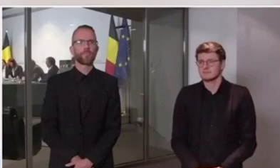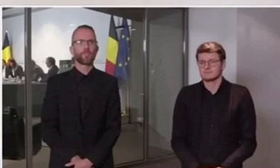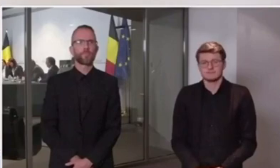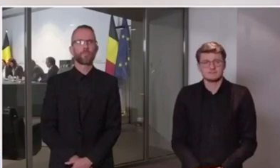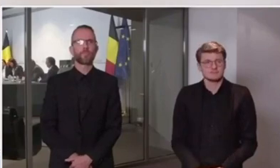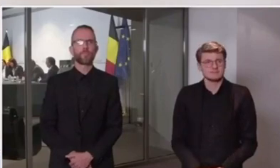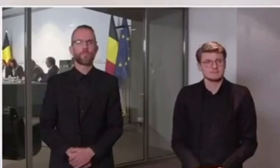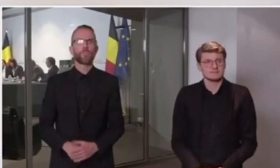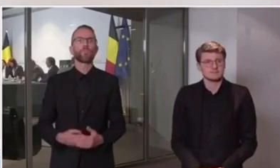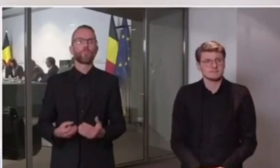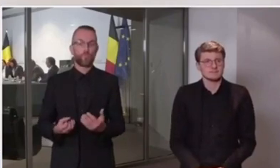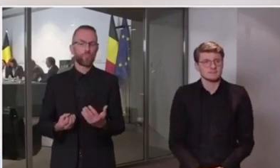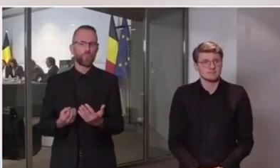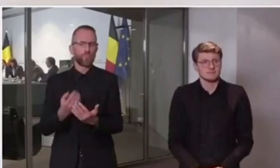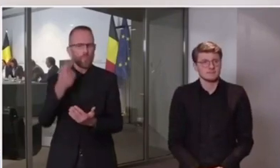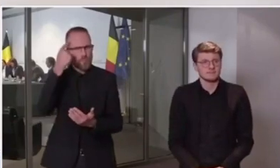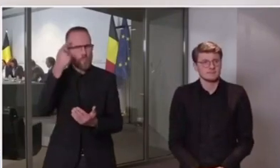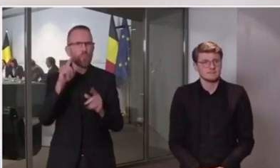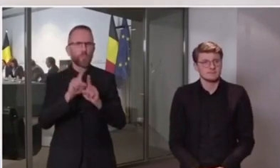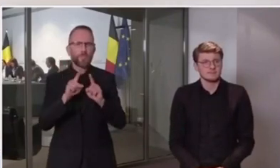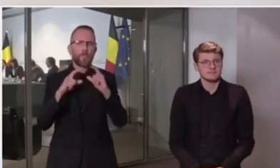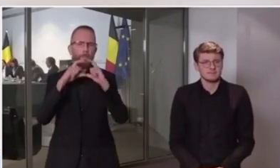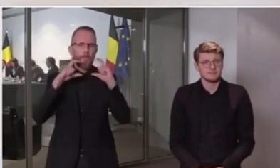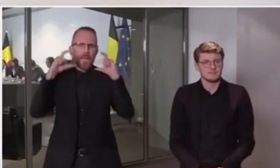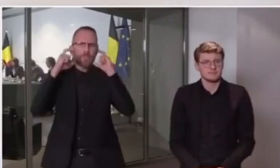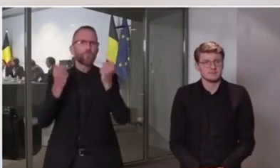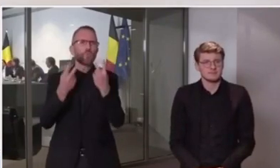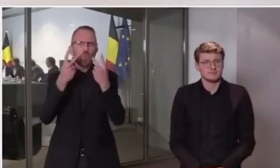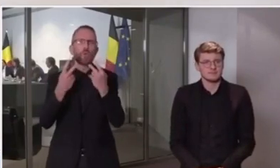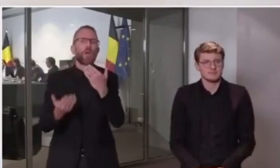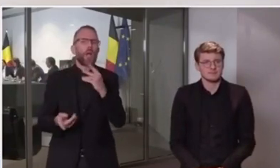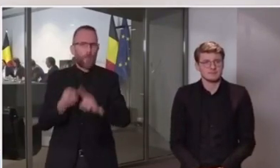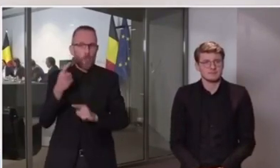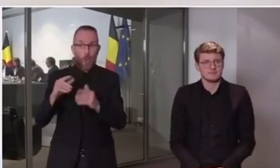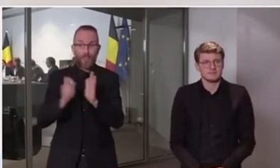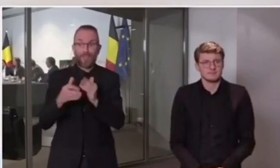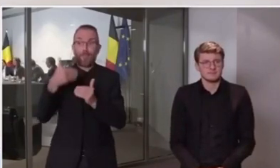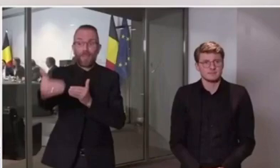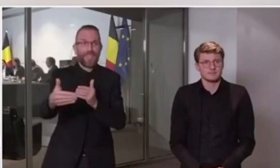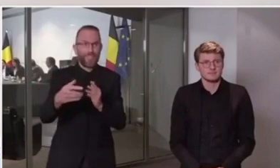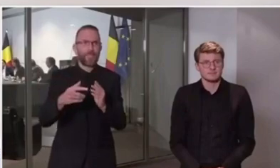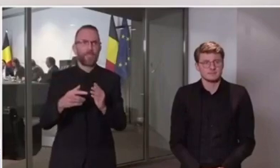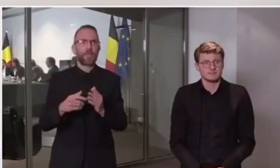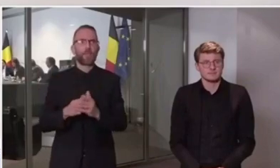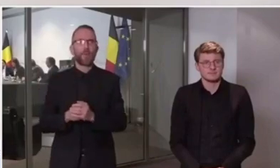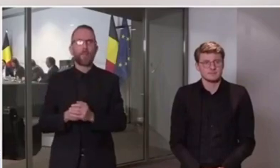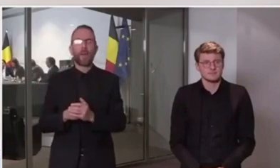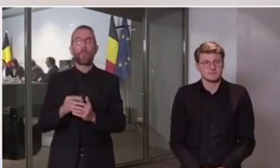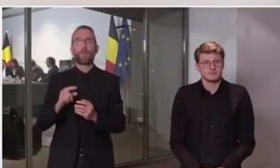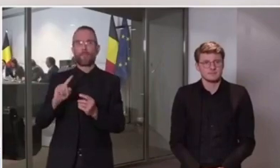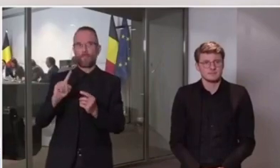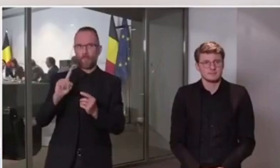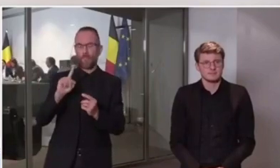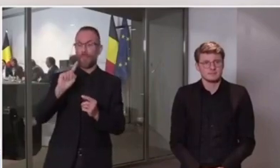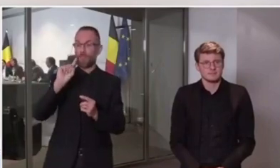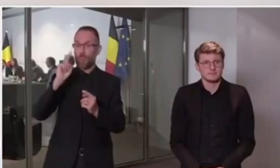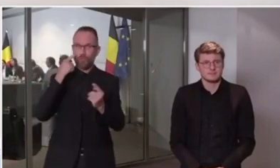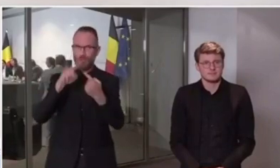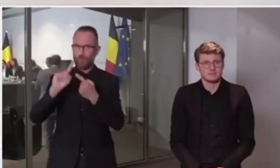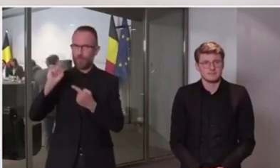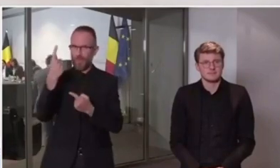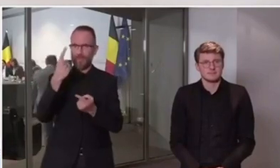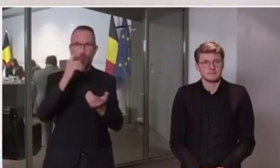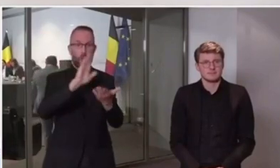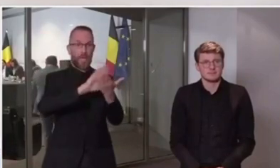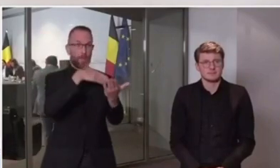Un premier rapport nous a été remis par les scientifiques et par les représentants fédéraux et régionaux de la santé. nous indique